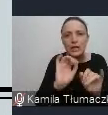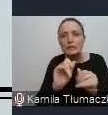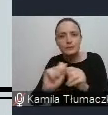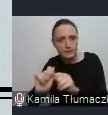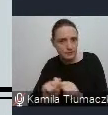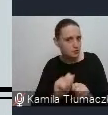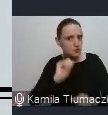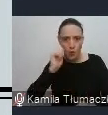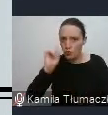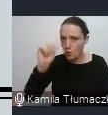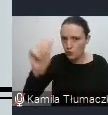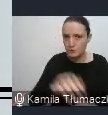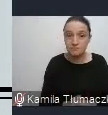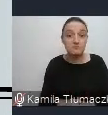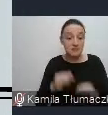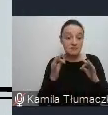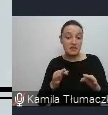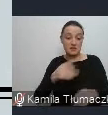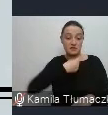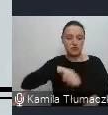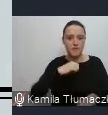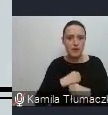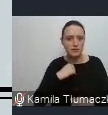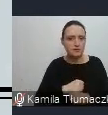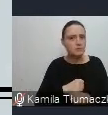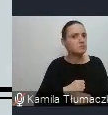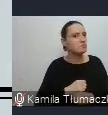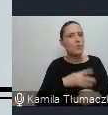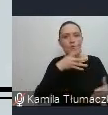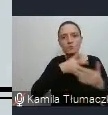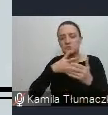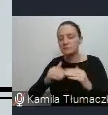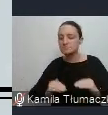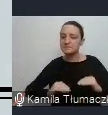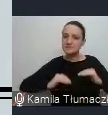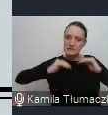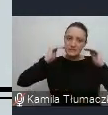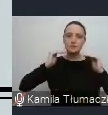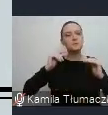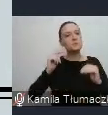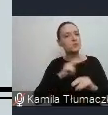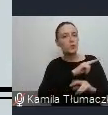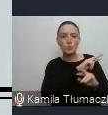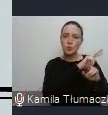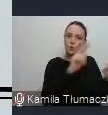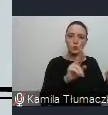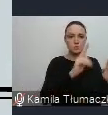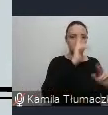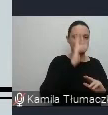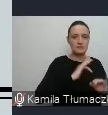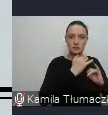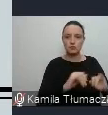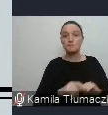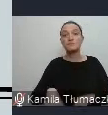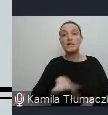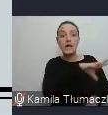robimy jest bardzo wysoko oceniane przez różne placówki. Dlatego też stworzyliśmy wspólnie z kolegami